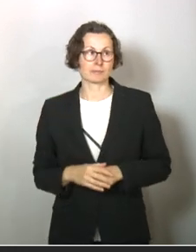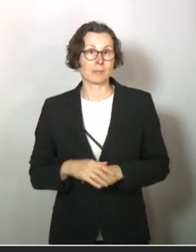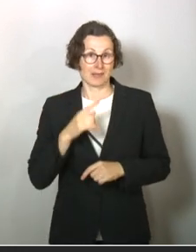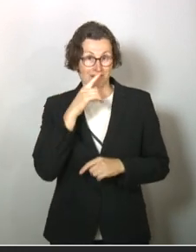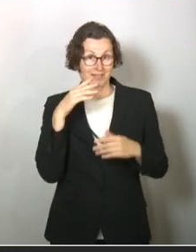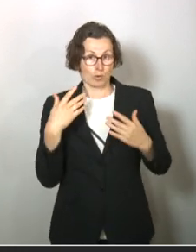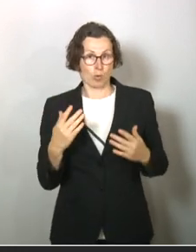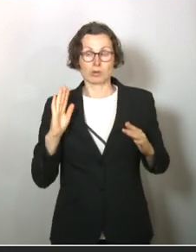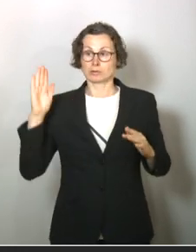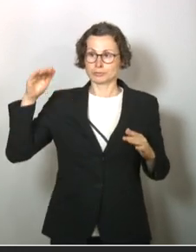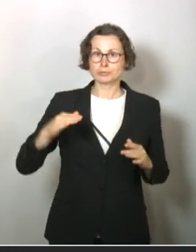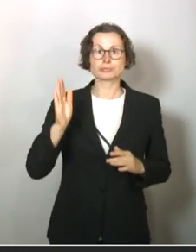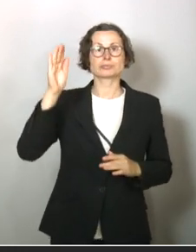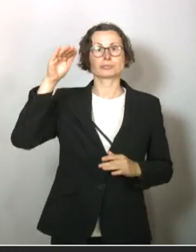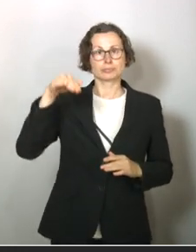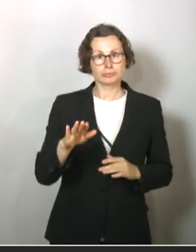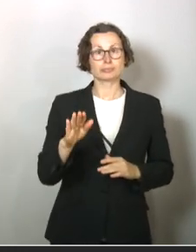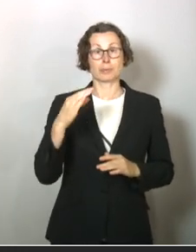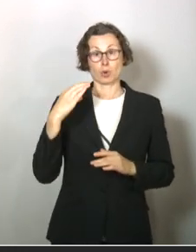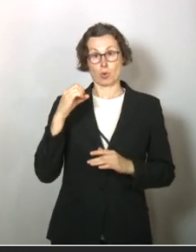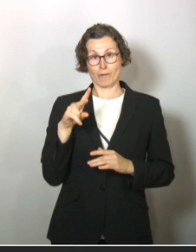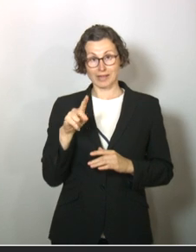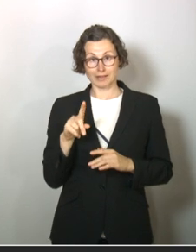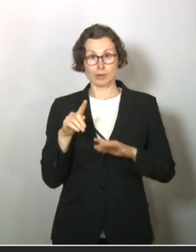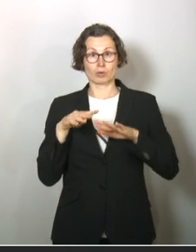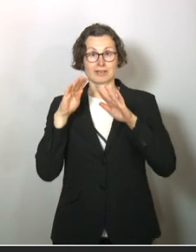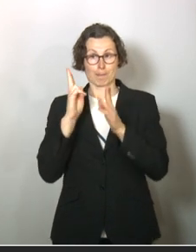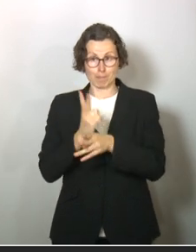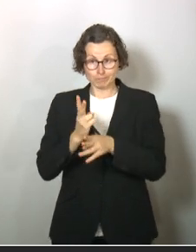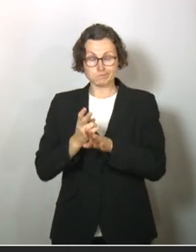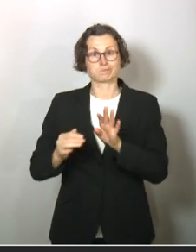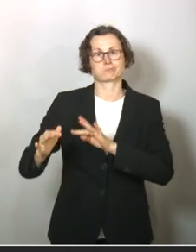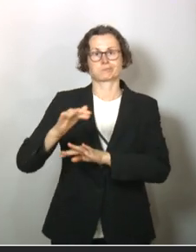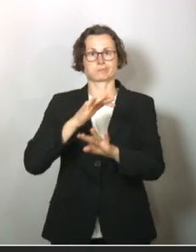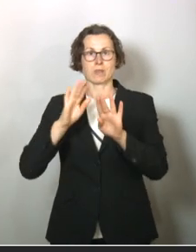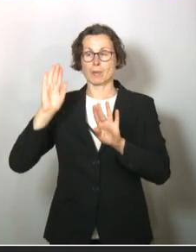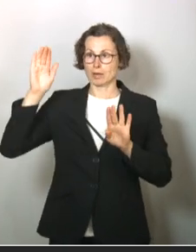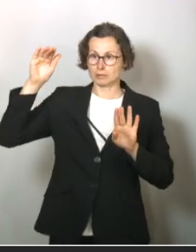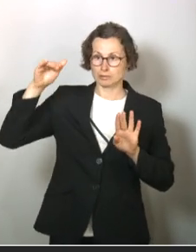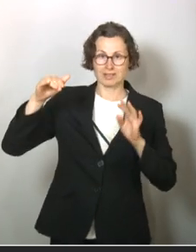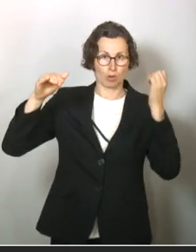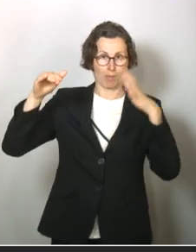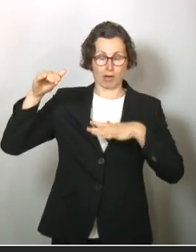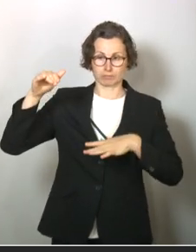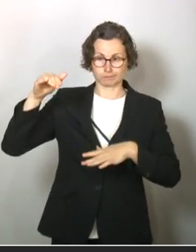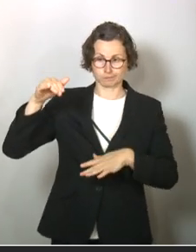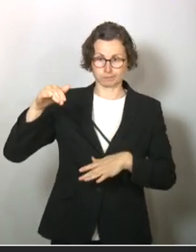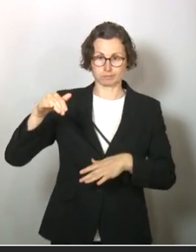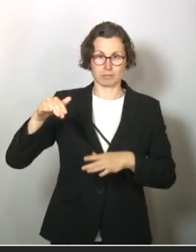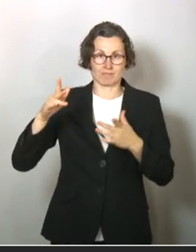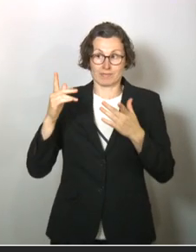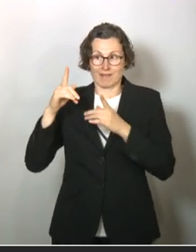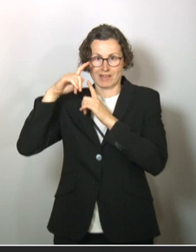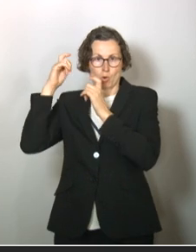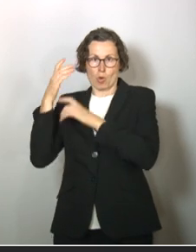es so kommen sollte, dass Covid-19 saisonal wird, abeppt im Sommer, da rätseln ja